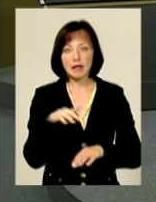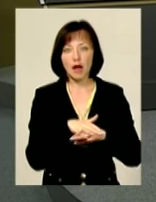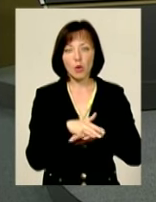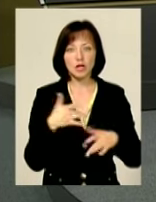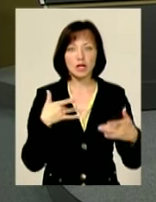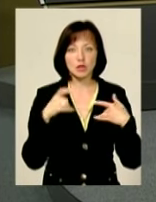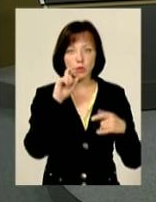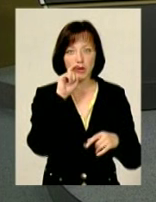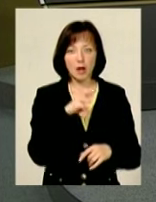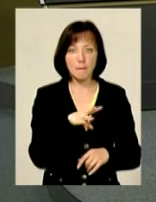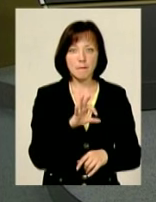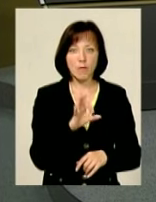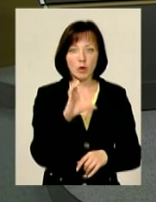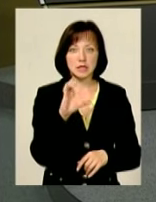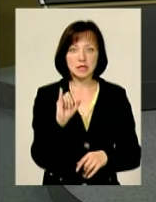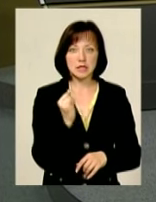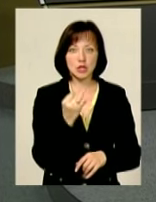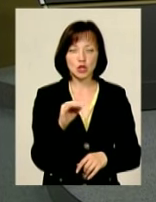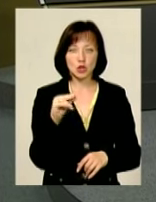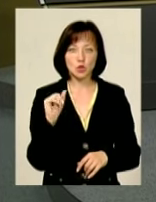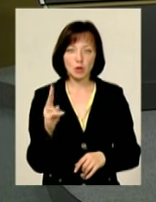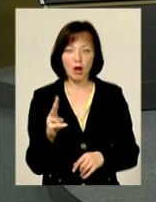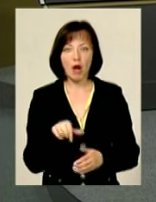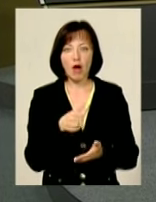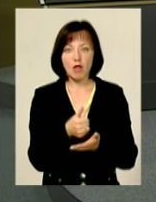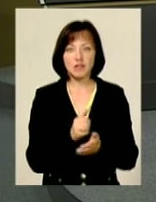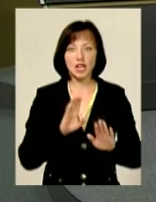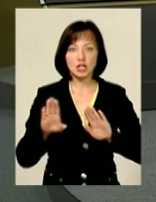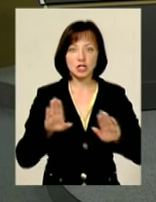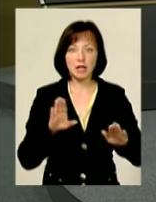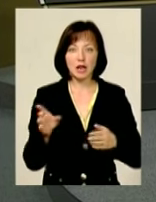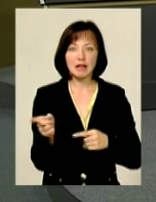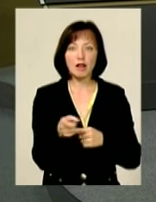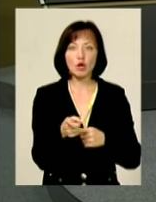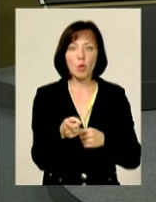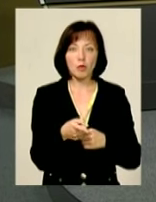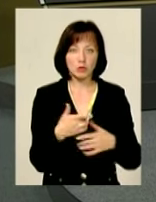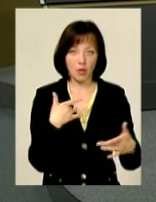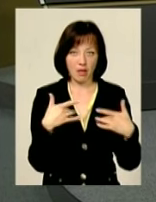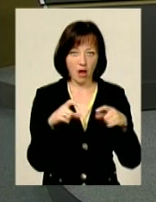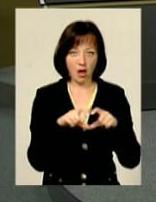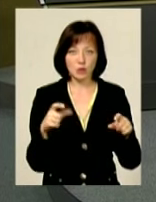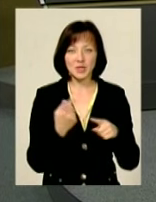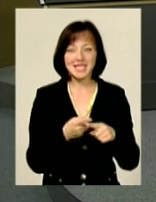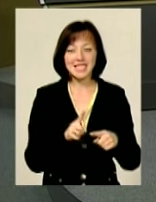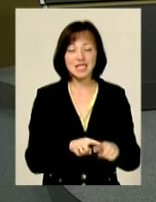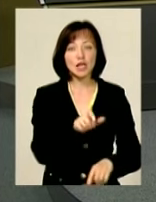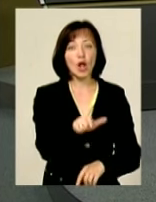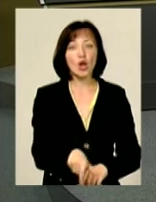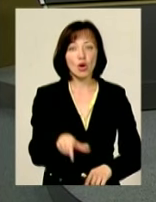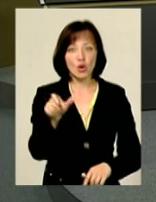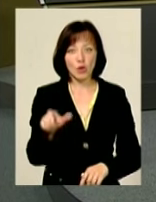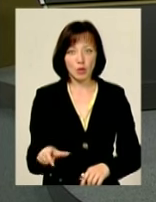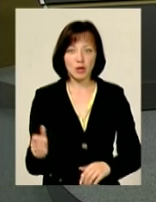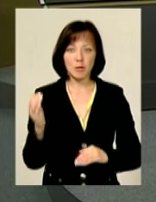України, Мосійчук-Улег, головний режисер Теренопольського театру. Це ці люди по